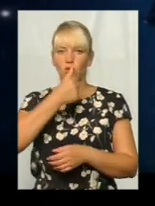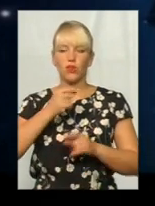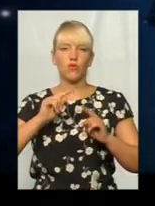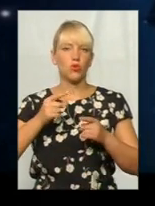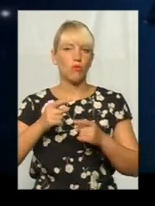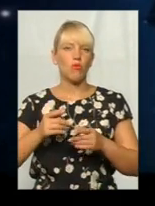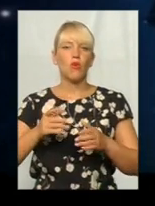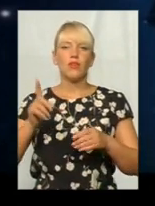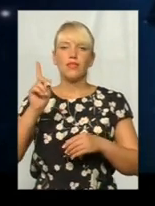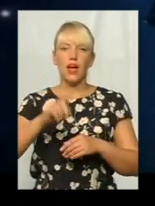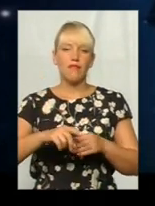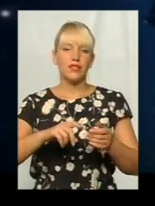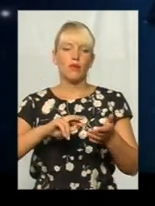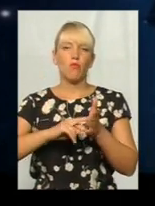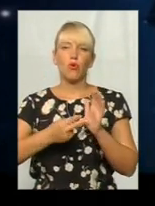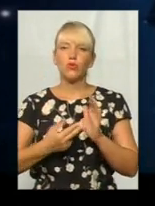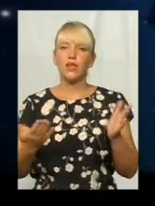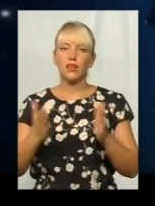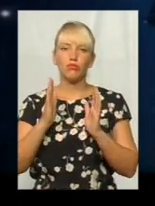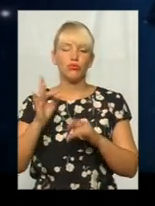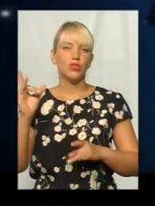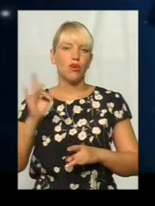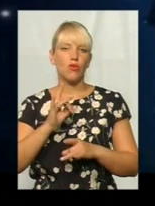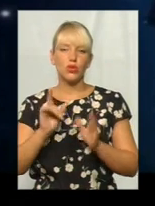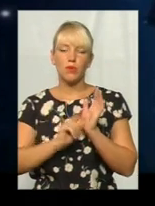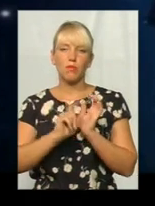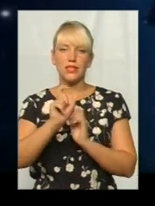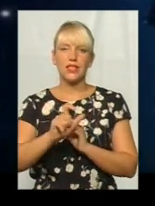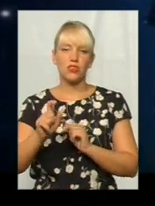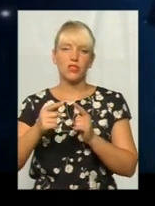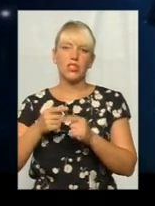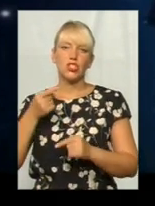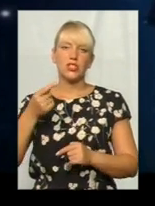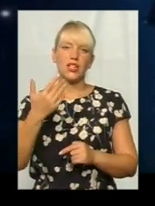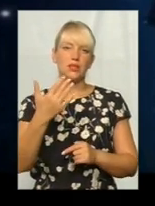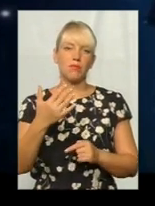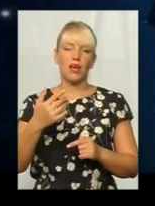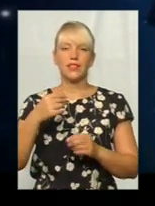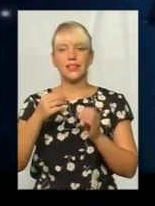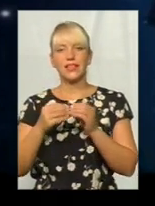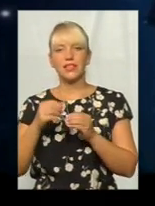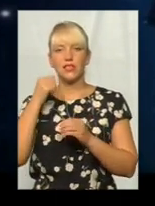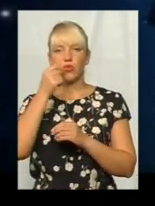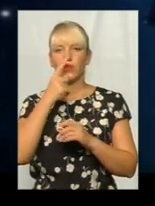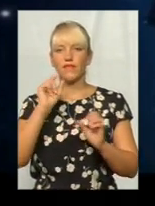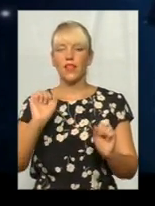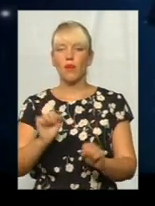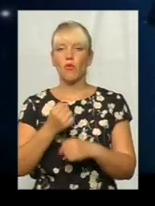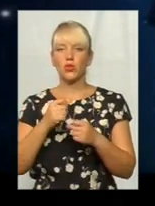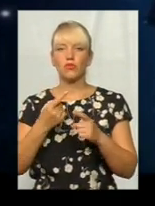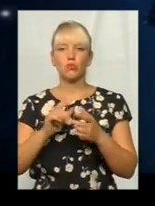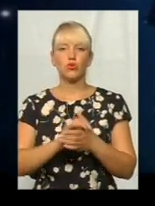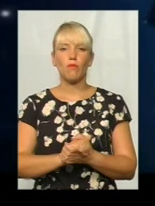спрогнозувати, який буде розмір пенсій пенсіонерів через 5-10 років, неможливо. Тому що при солідарній